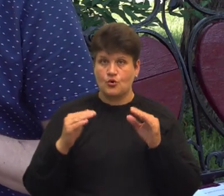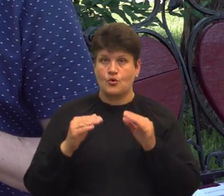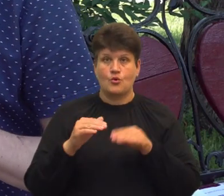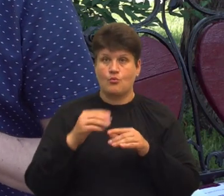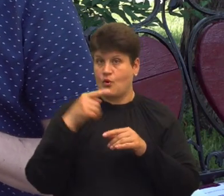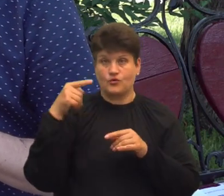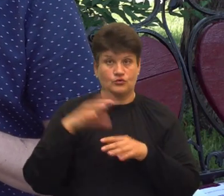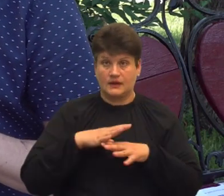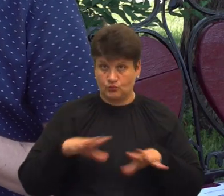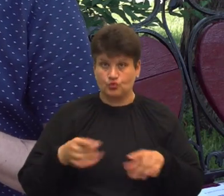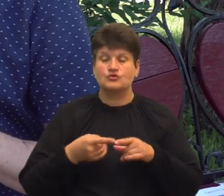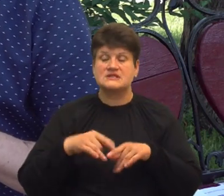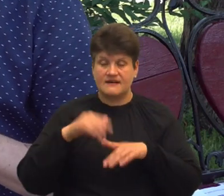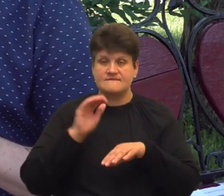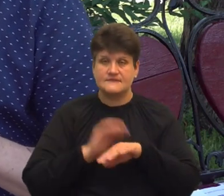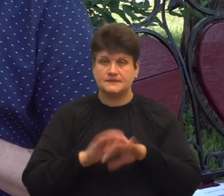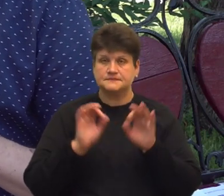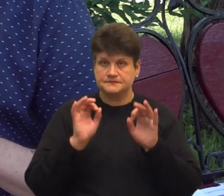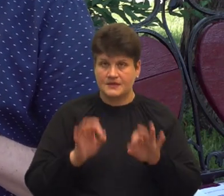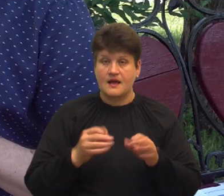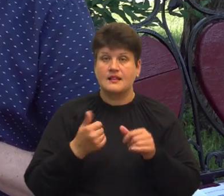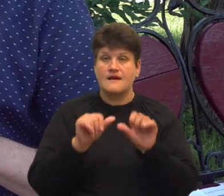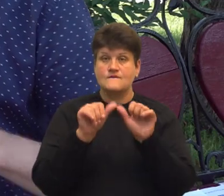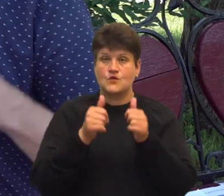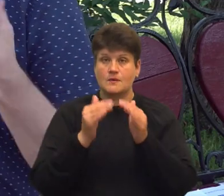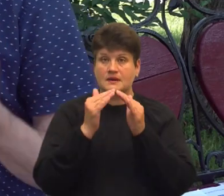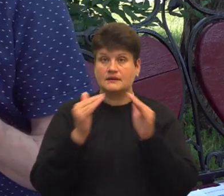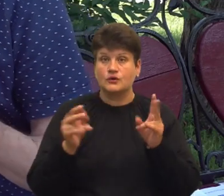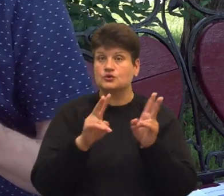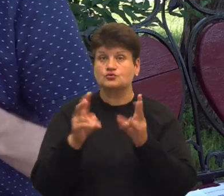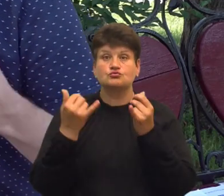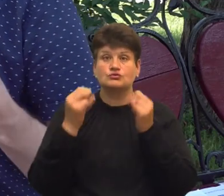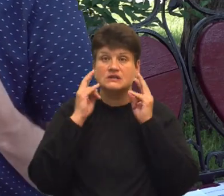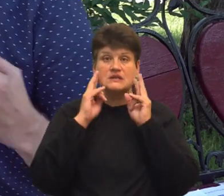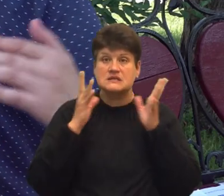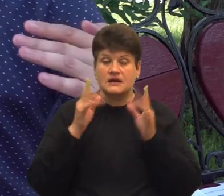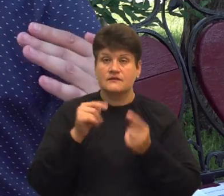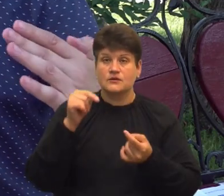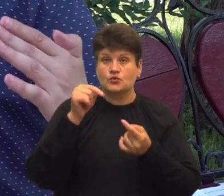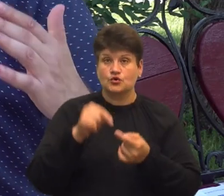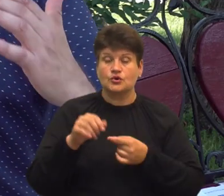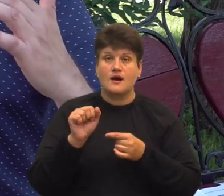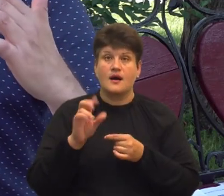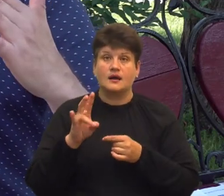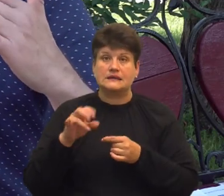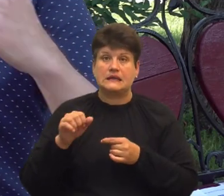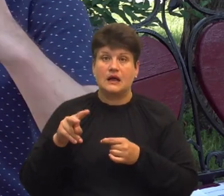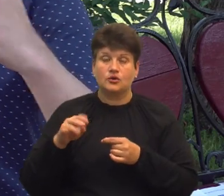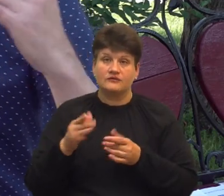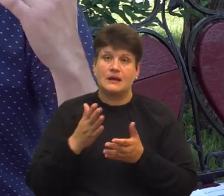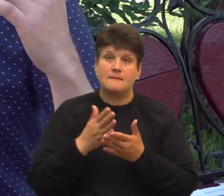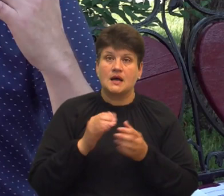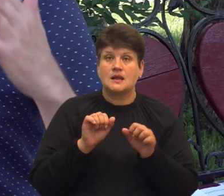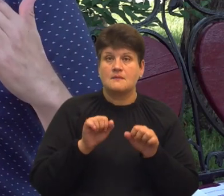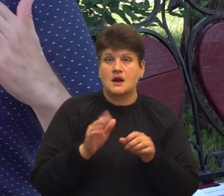Але форму даху на сьогодні ніхто не знає Відповідно до аналогів, ми прийшли до висновку, що вона мала право